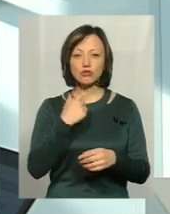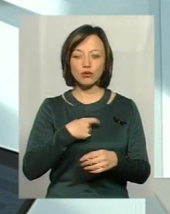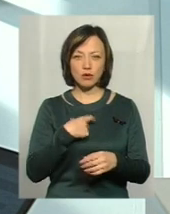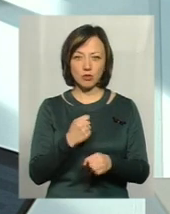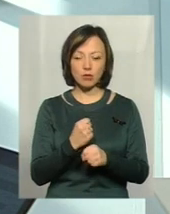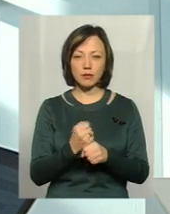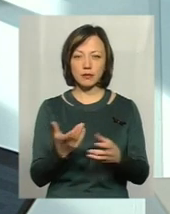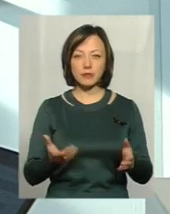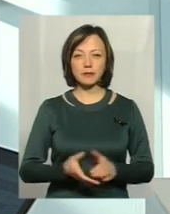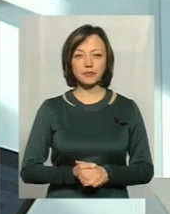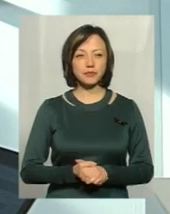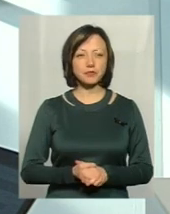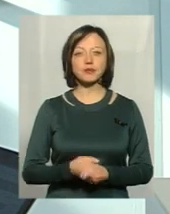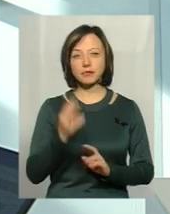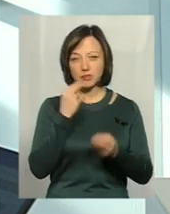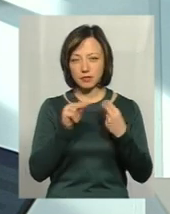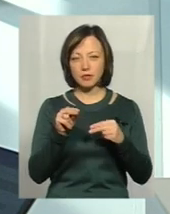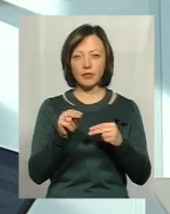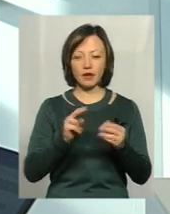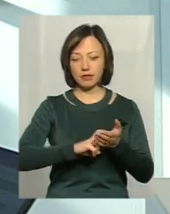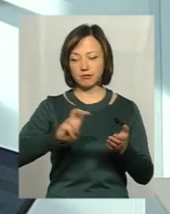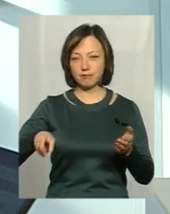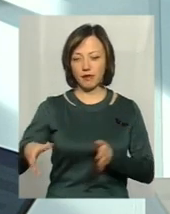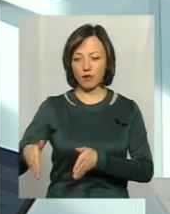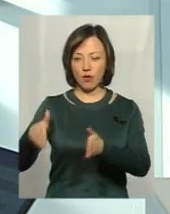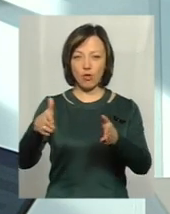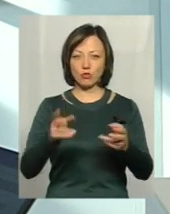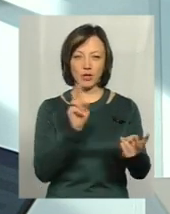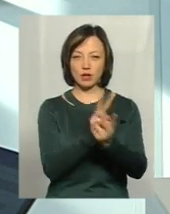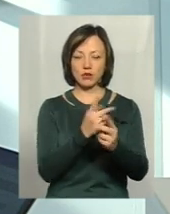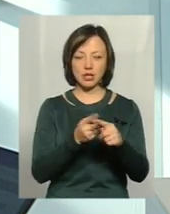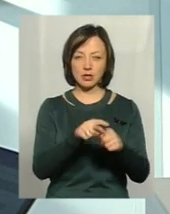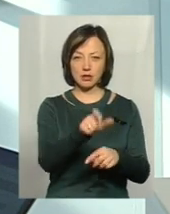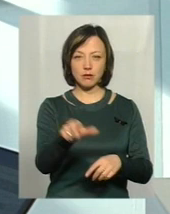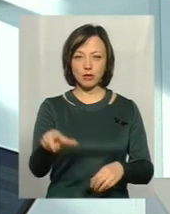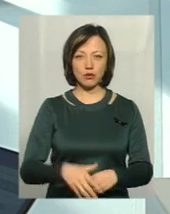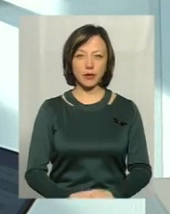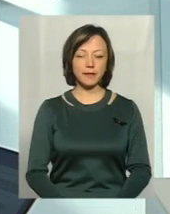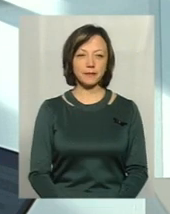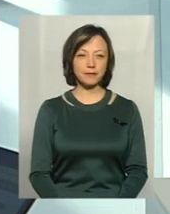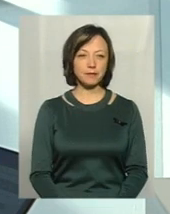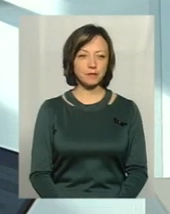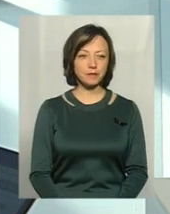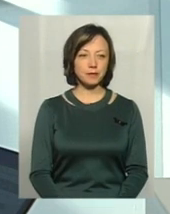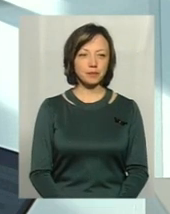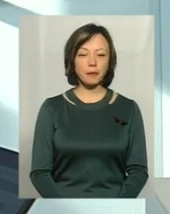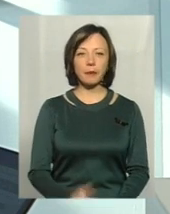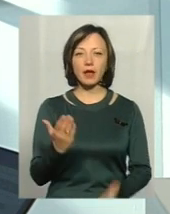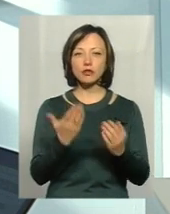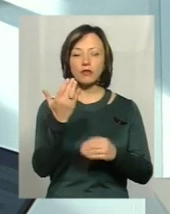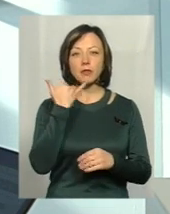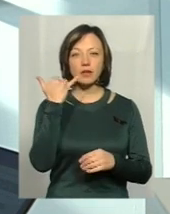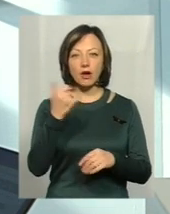достатнім чином свої дії. Тому краще перейти на інший бік вулиці, щоб абсолютно не перетинатися з такими людьми. Якщо вам